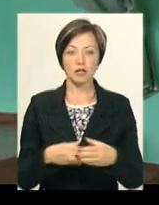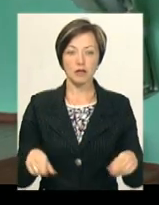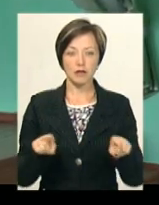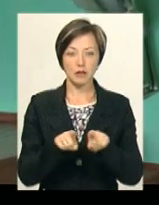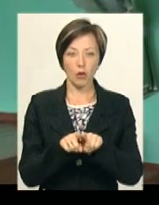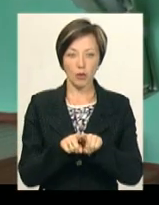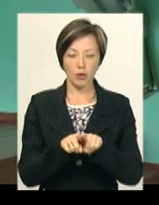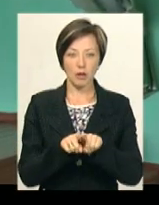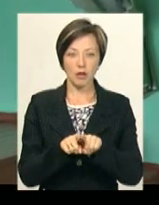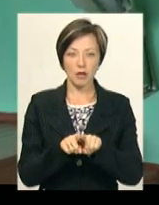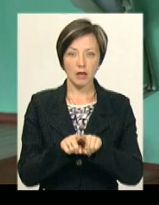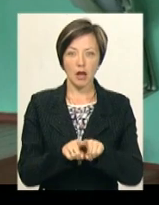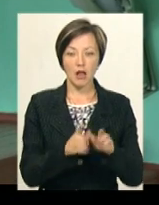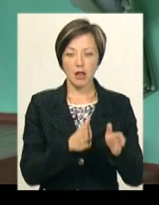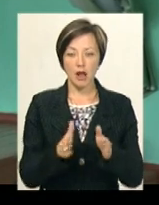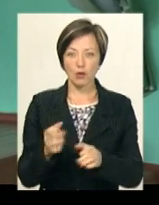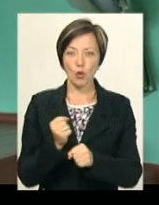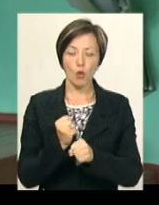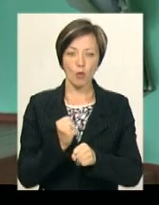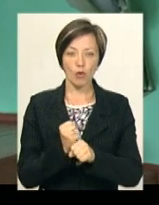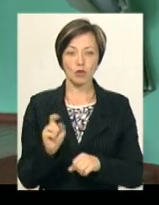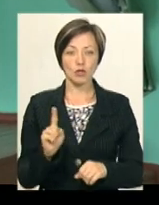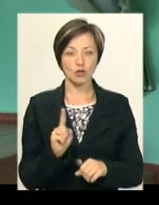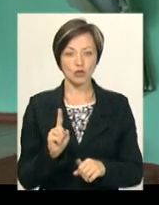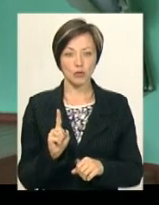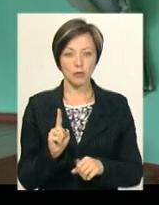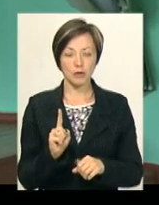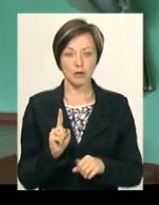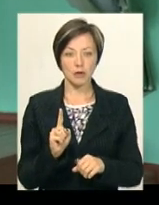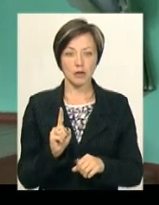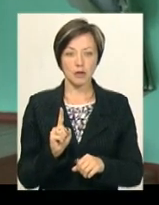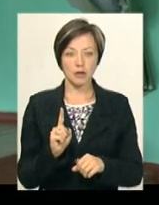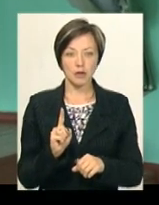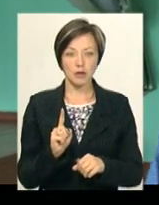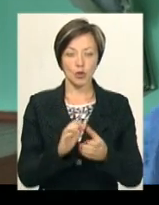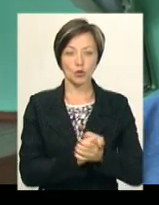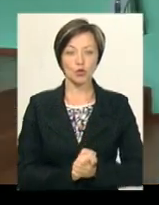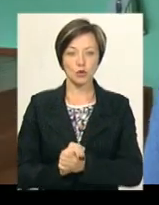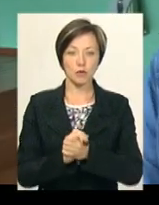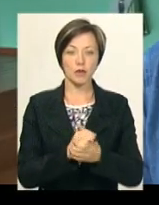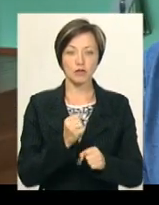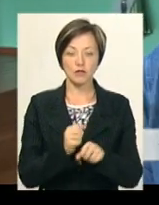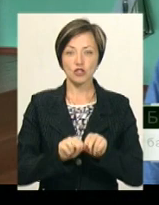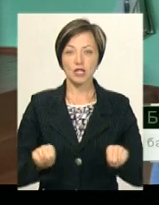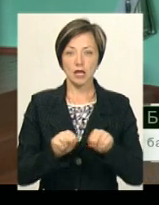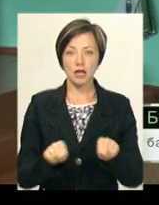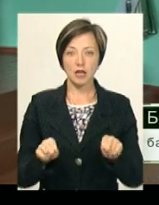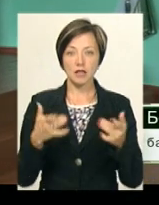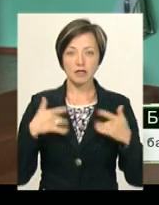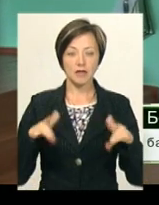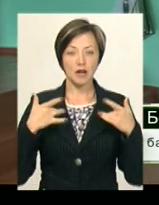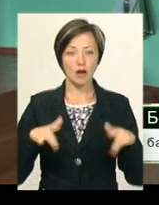ладної роботи, щоб вони так дружно працювали. Вчителі покидають